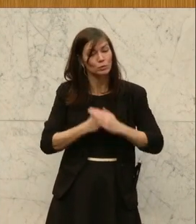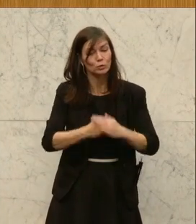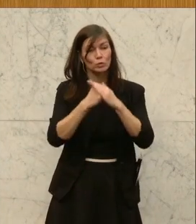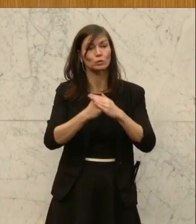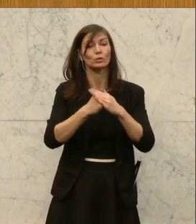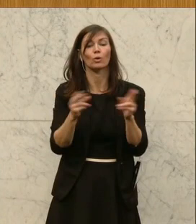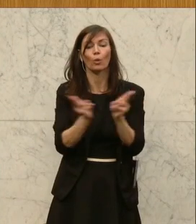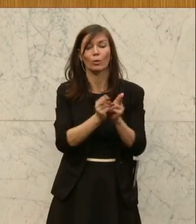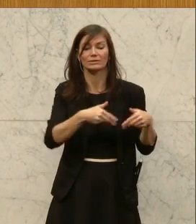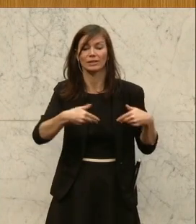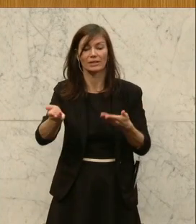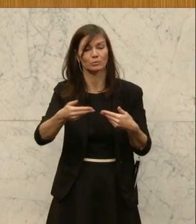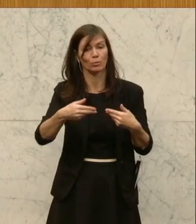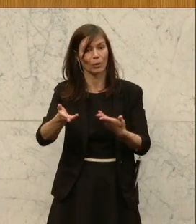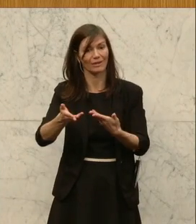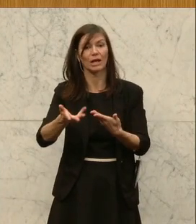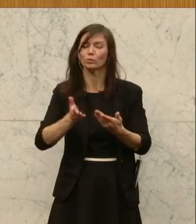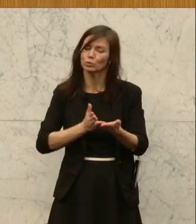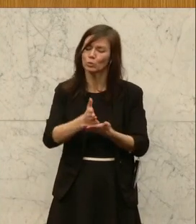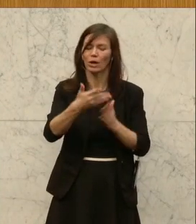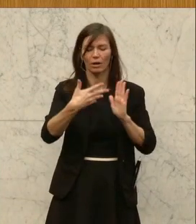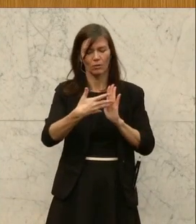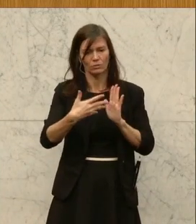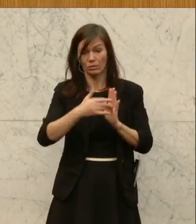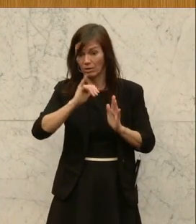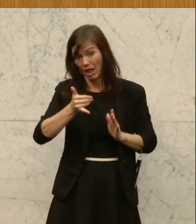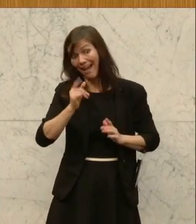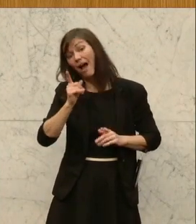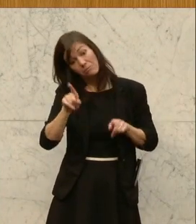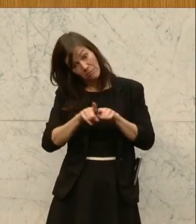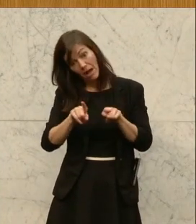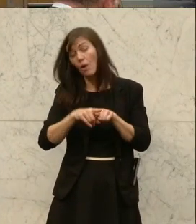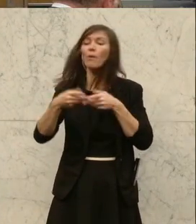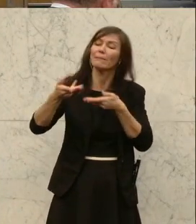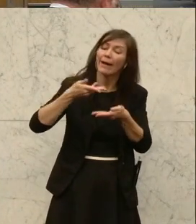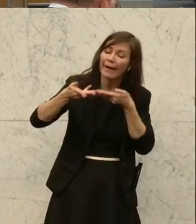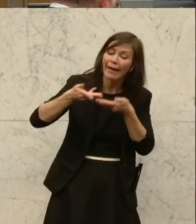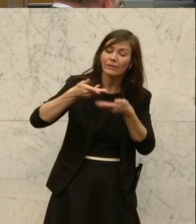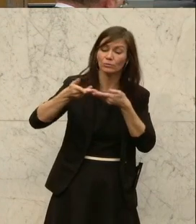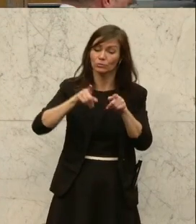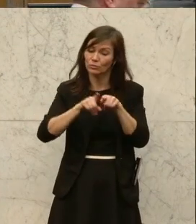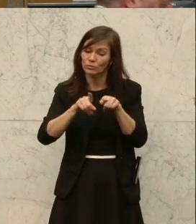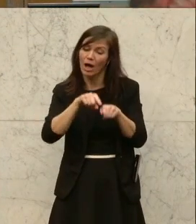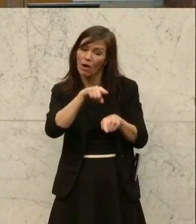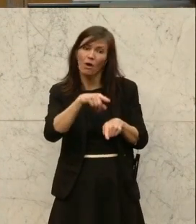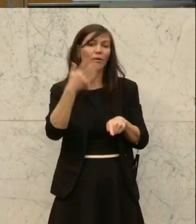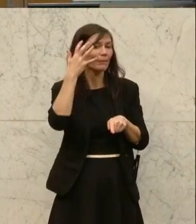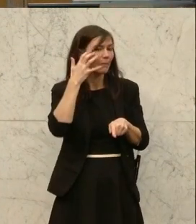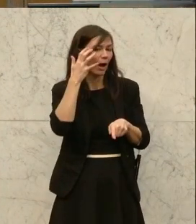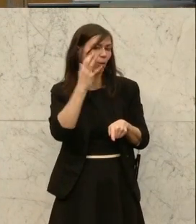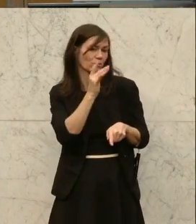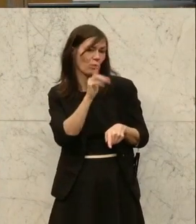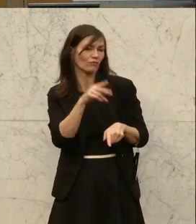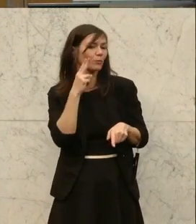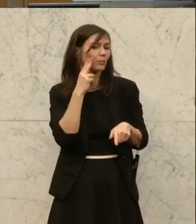transparenten Kontrollen. Aber wir setzen uns auch für die Beratung und die Machbarkeit auf den Betrieben ein. Es gibt